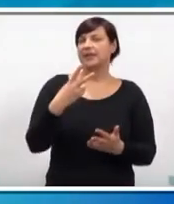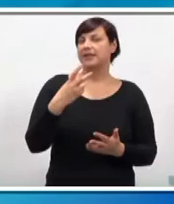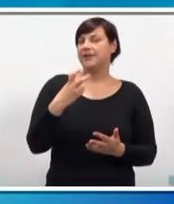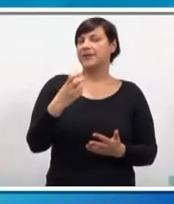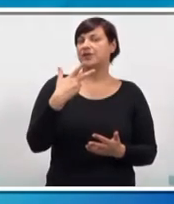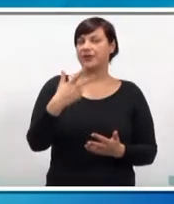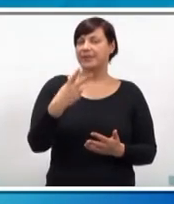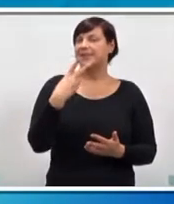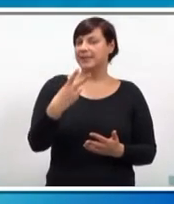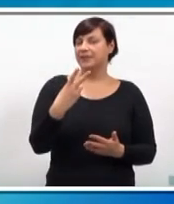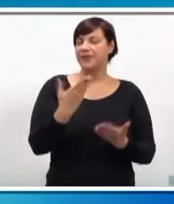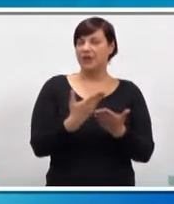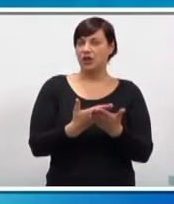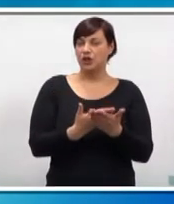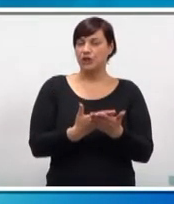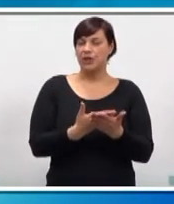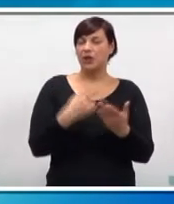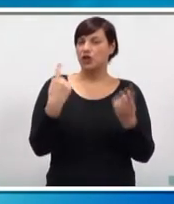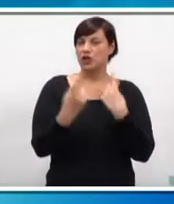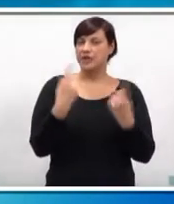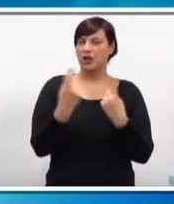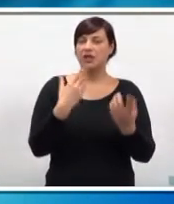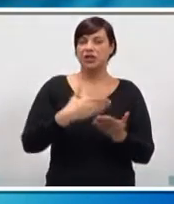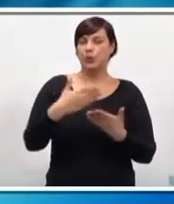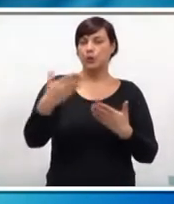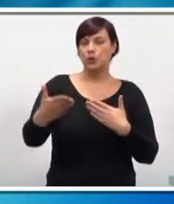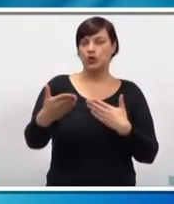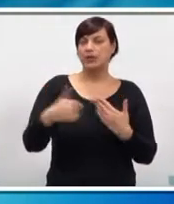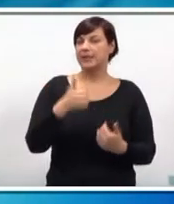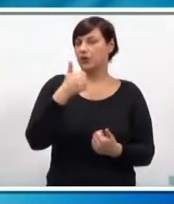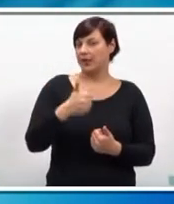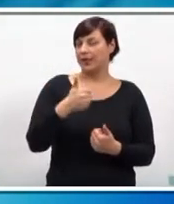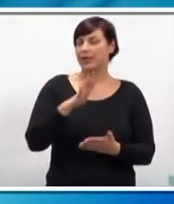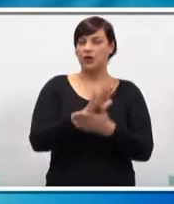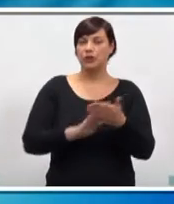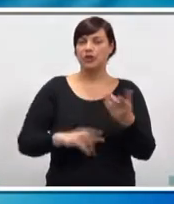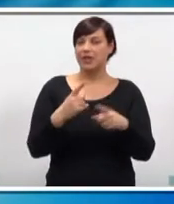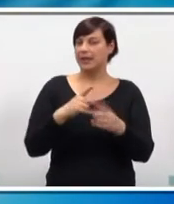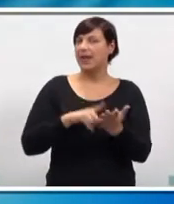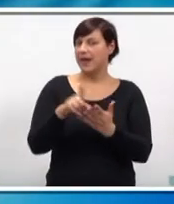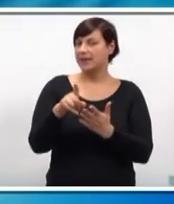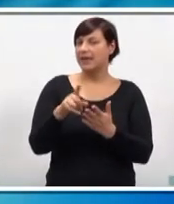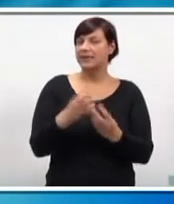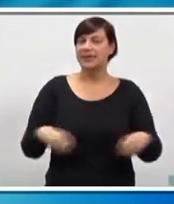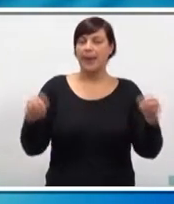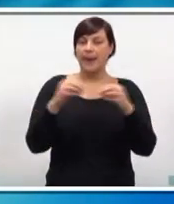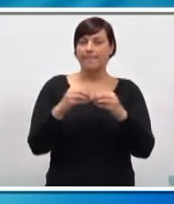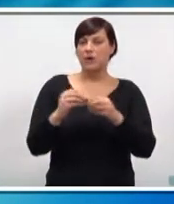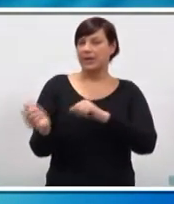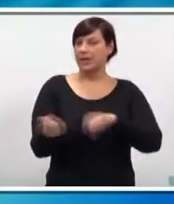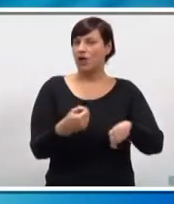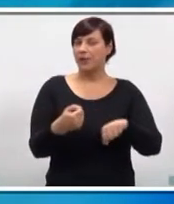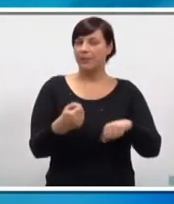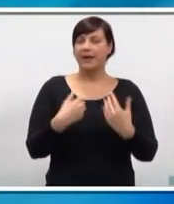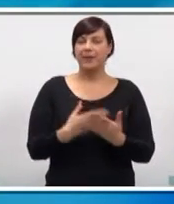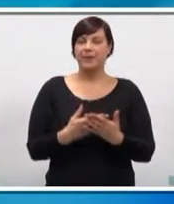svih 232 dozvole koje će se događati u budućnosti. I to je jedan od početaka realizacije projekta Golf Park na